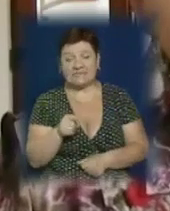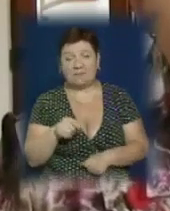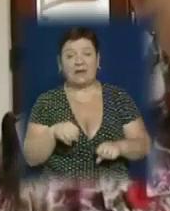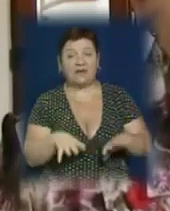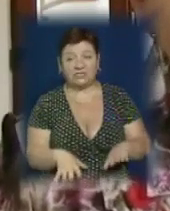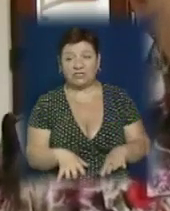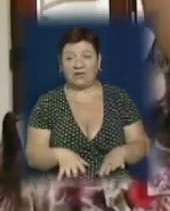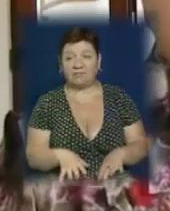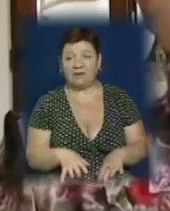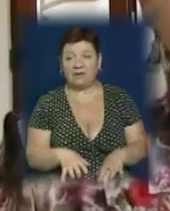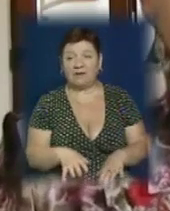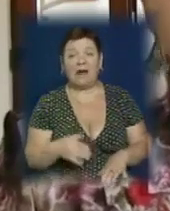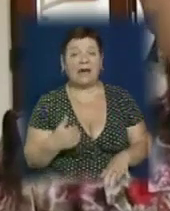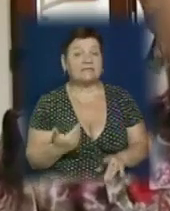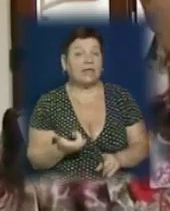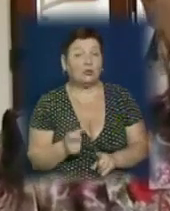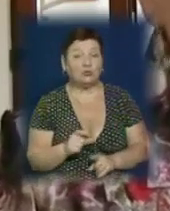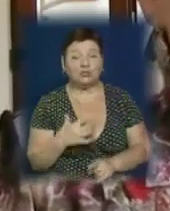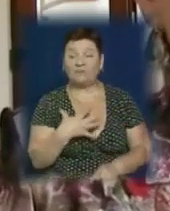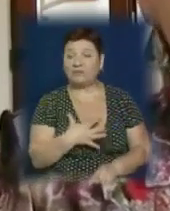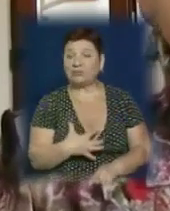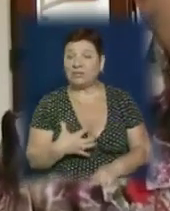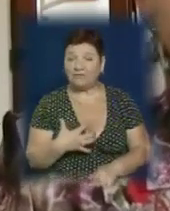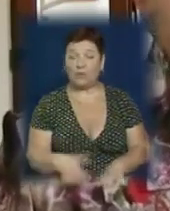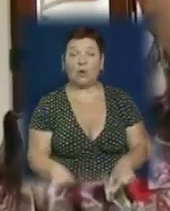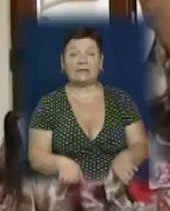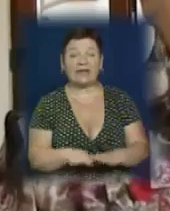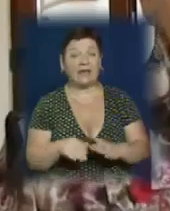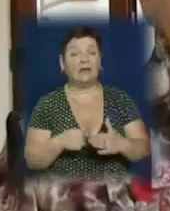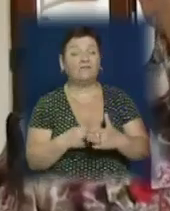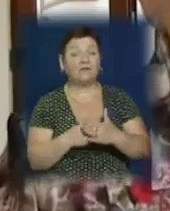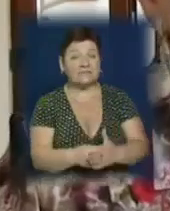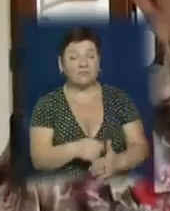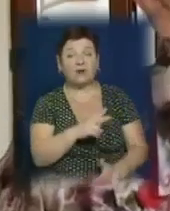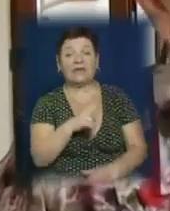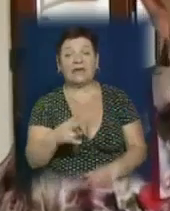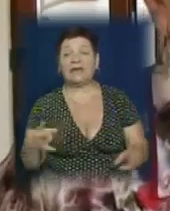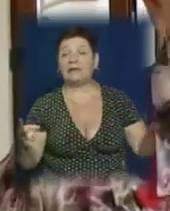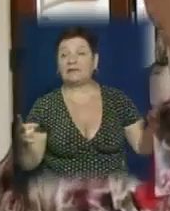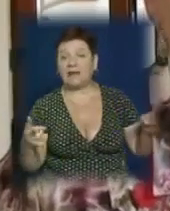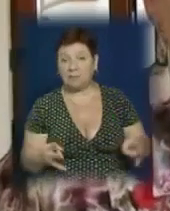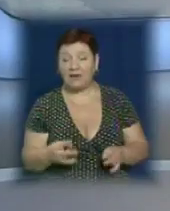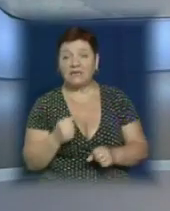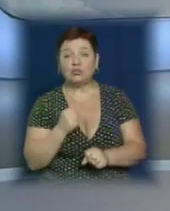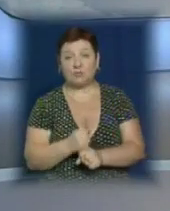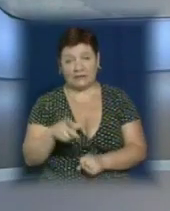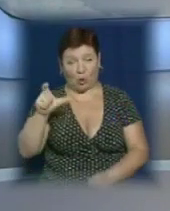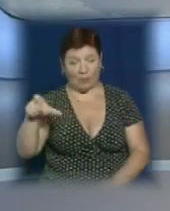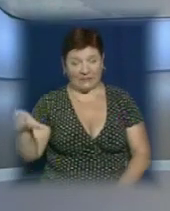жаль, про це ніхто не говорить. А це дуже важливий такий висновок, який треба зробити саме з дій громадян.